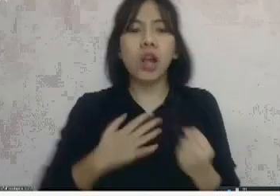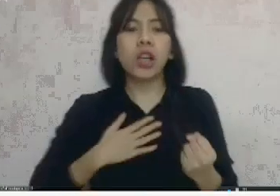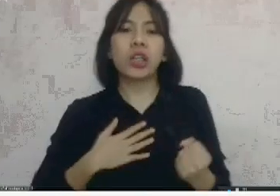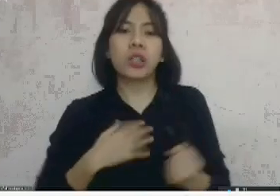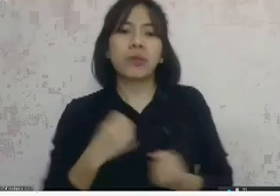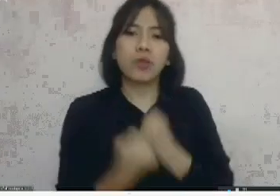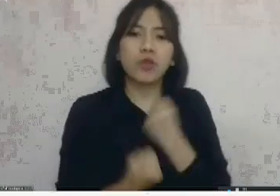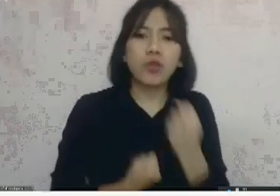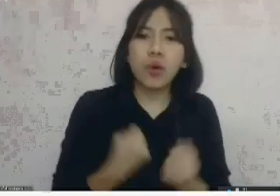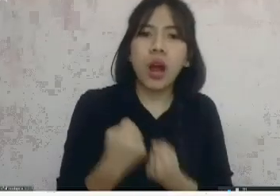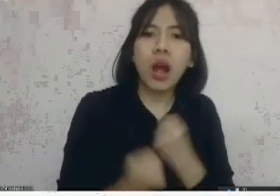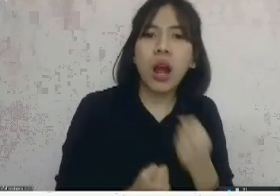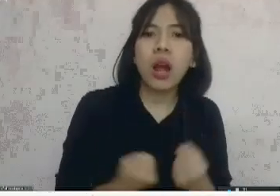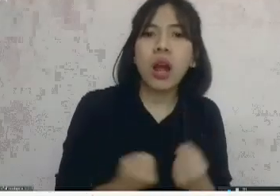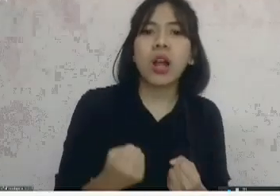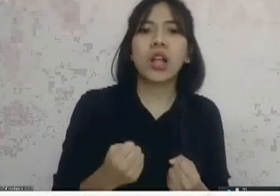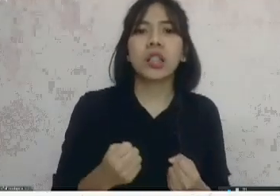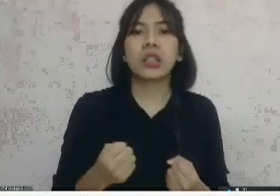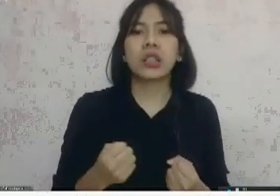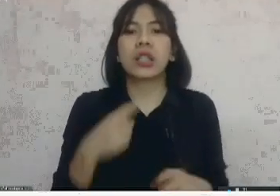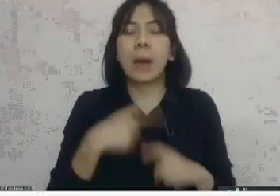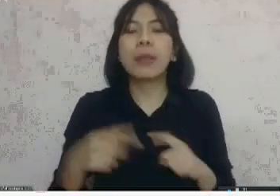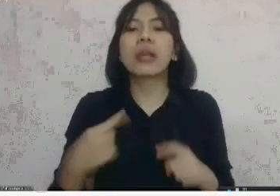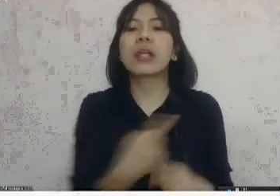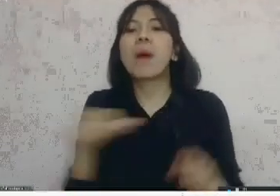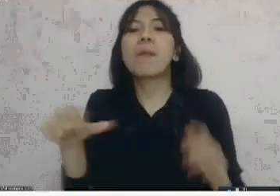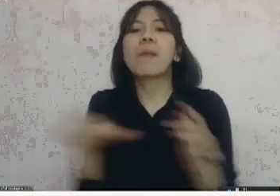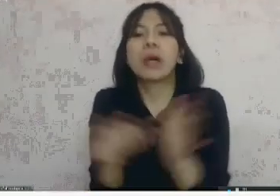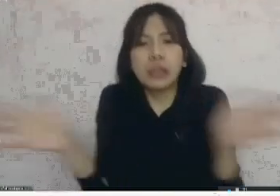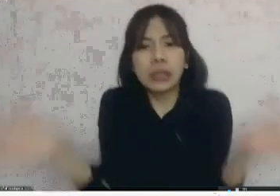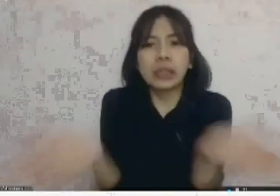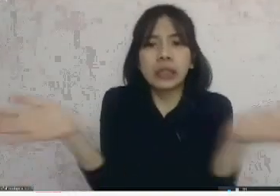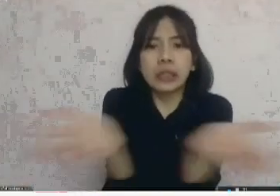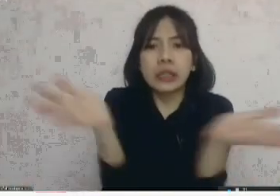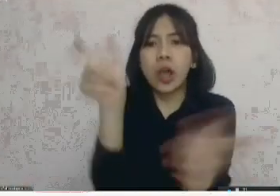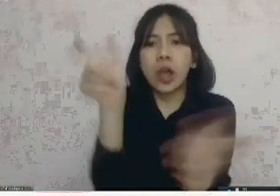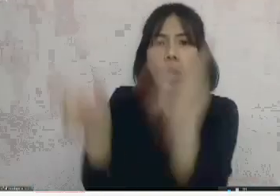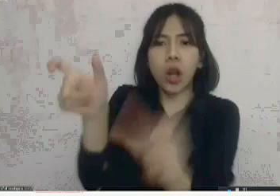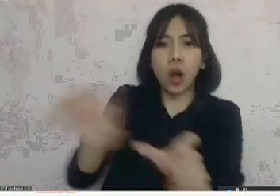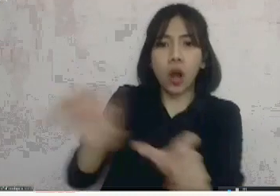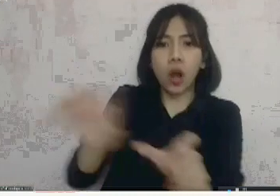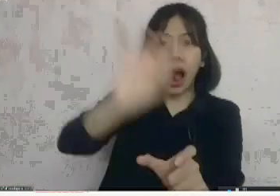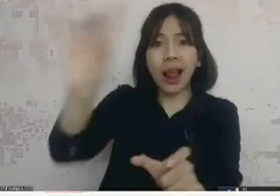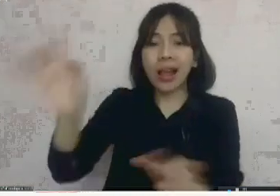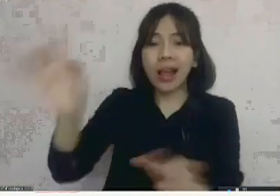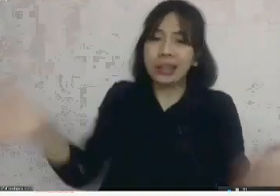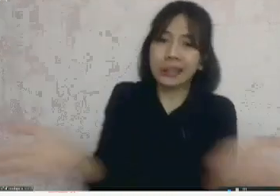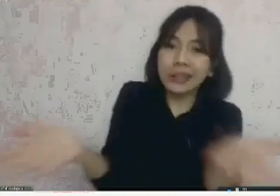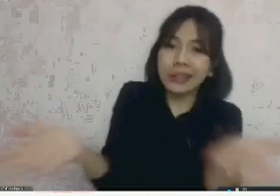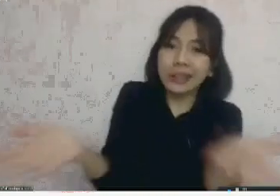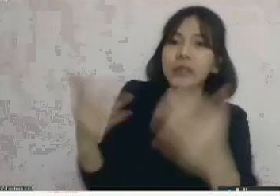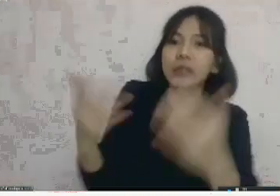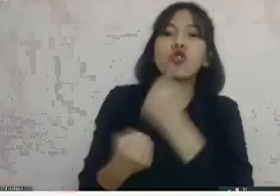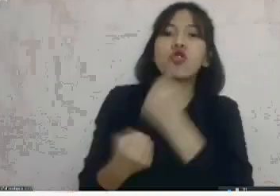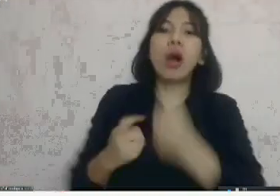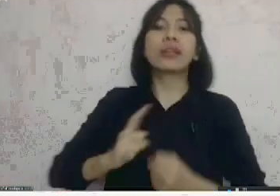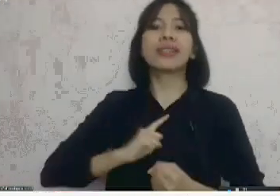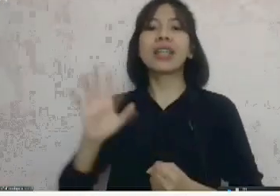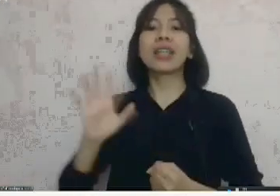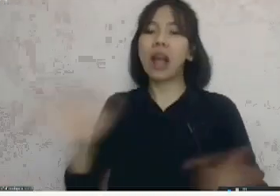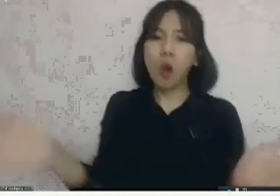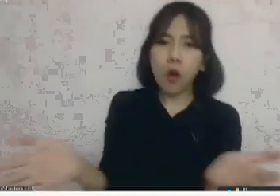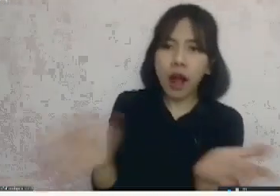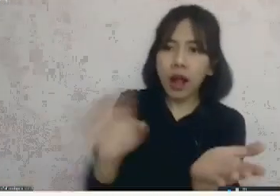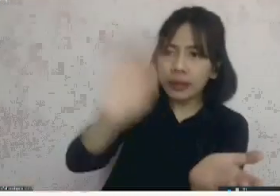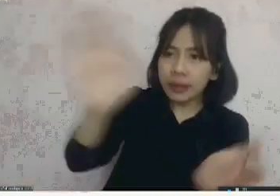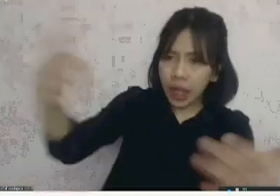kayak harus diperjuangkan nasibnya lagi gitu ya tapi kita harus memperjuangkan orang lain gitu sebetulnya gitu jadi tidak lagi kayak